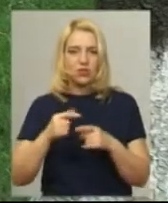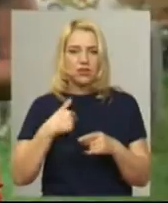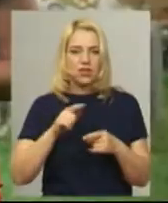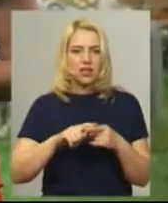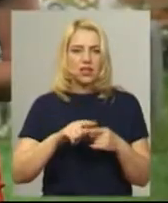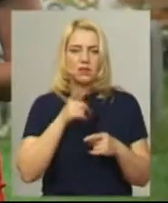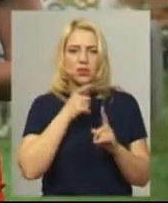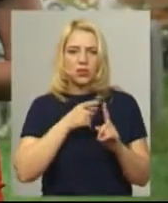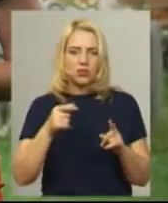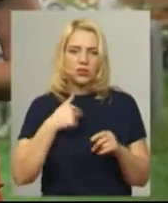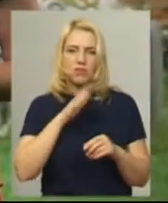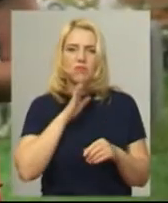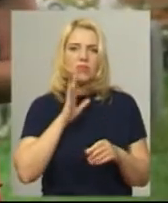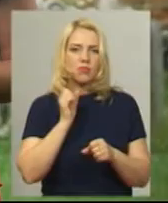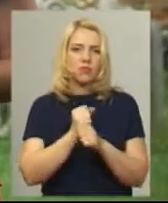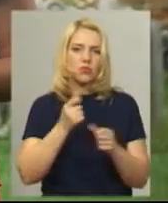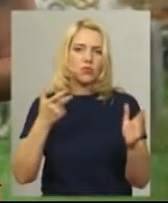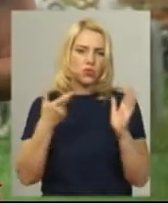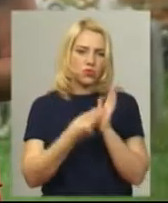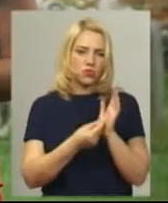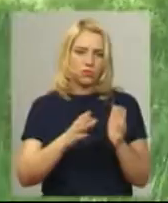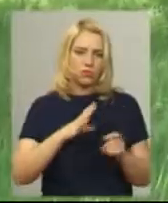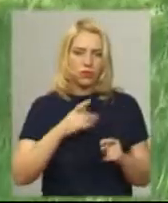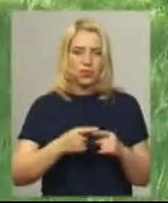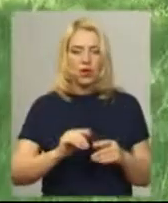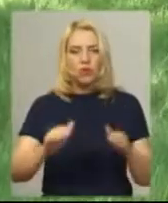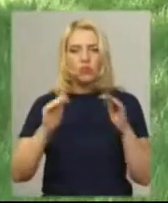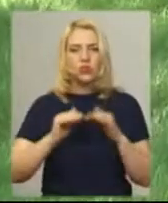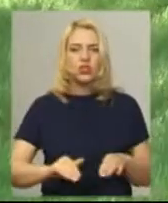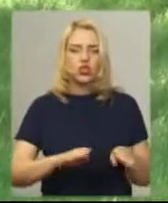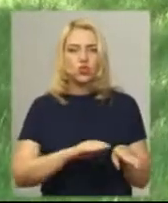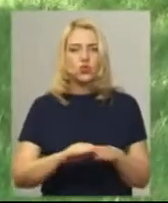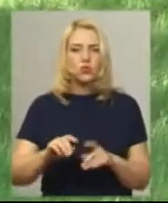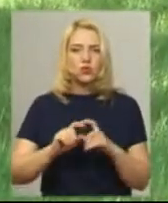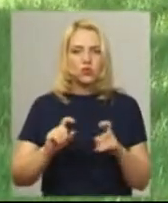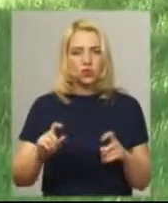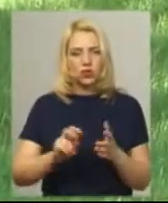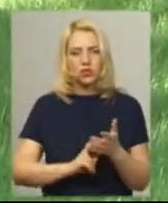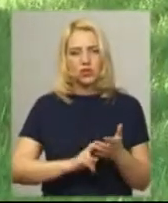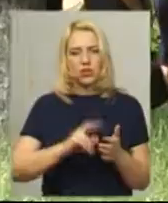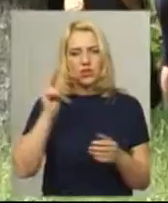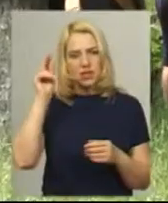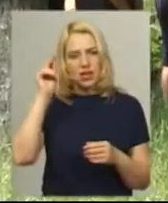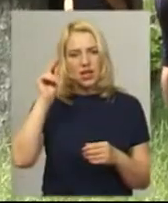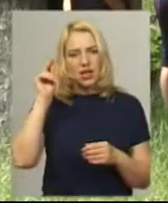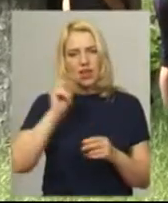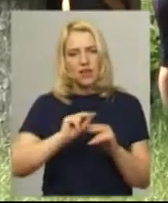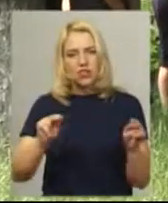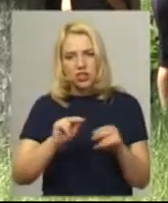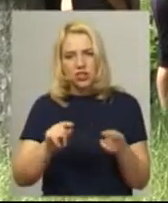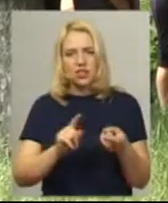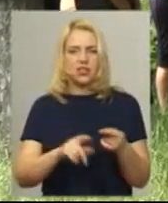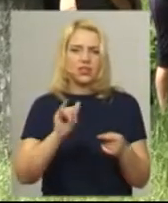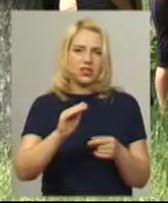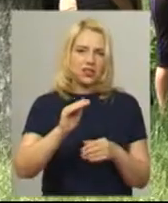мамі зробити укол. Пониження ступені школи побоюються не тільки старшокласники, їхні батьки і вчителі. Каже директорка, вони втратять необхідні години, а далі і